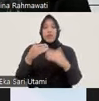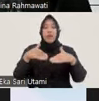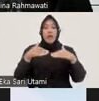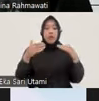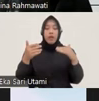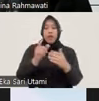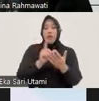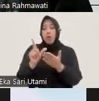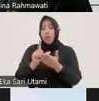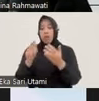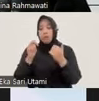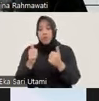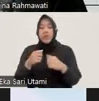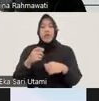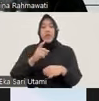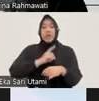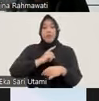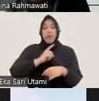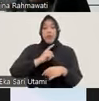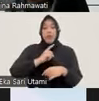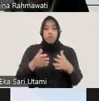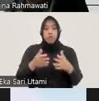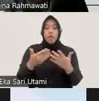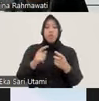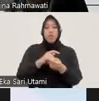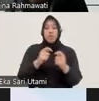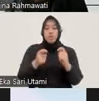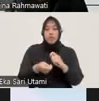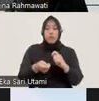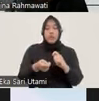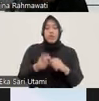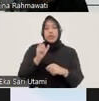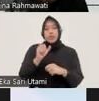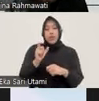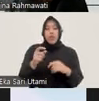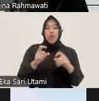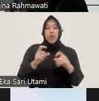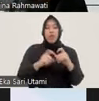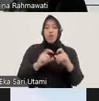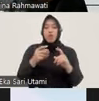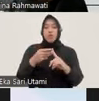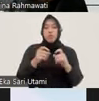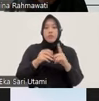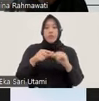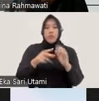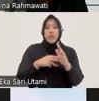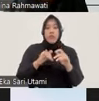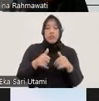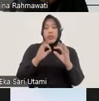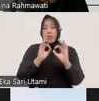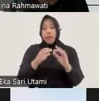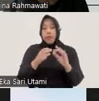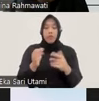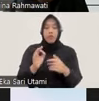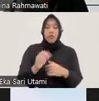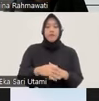otoritas independen ini untuk bisa menguji secara subtansi apakah ini tepat atau tidak dilakukan nah